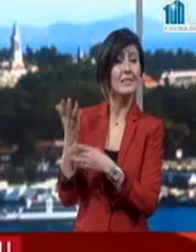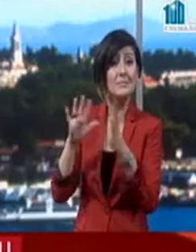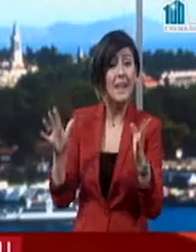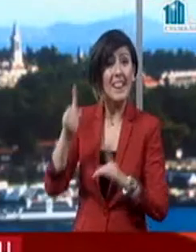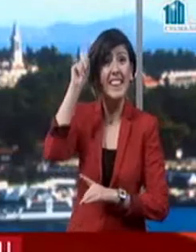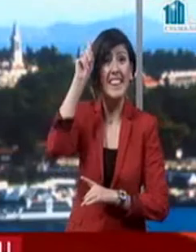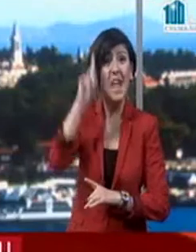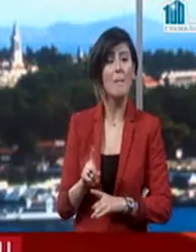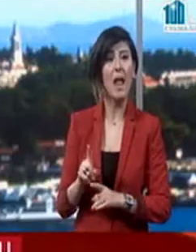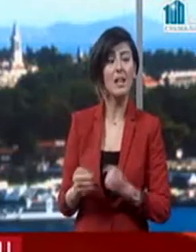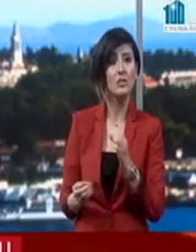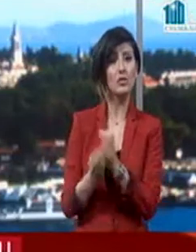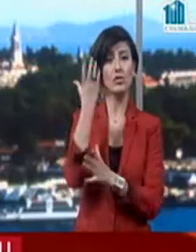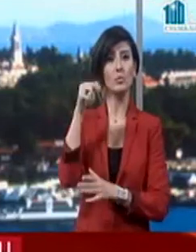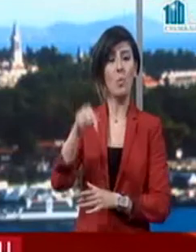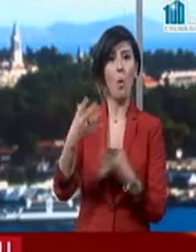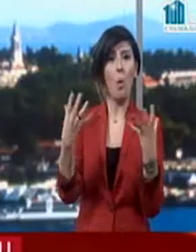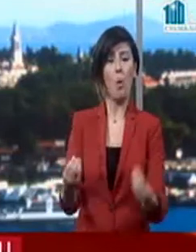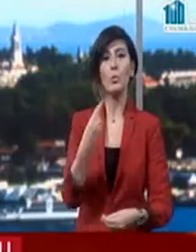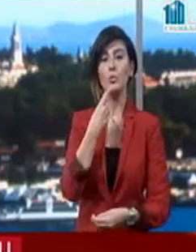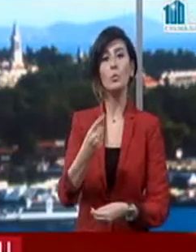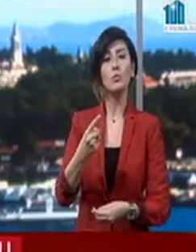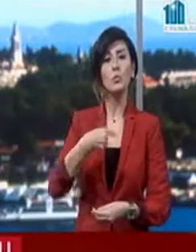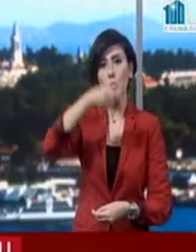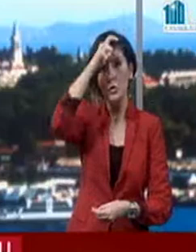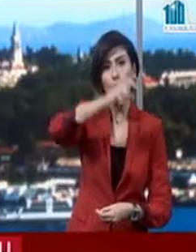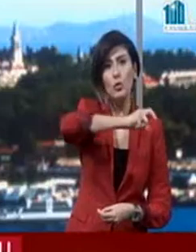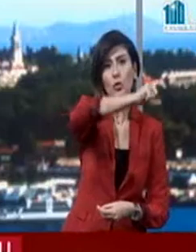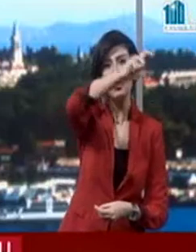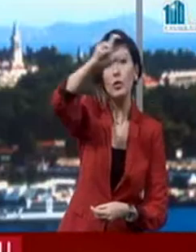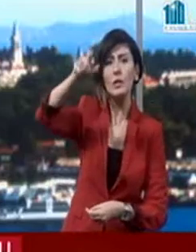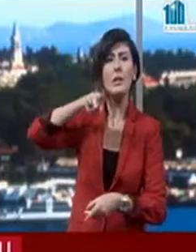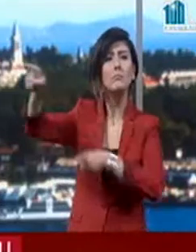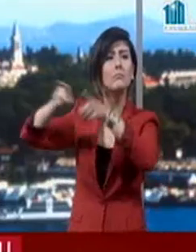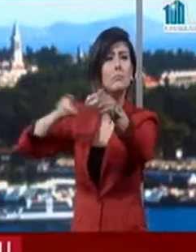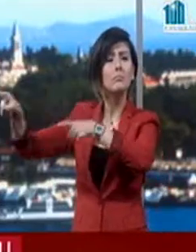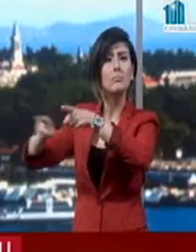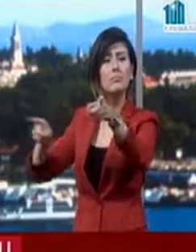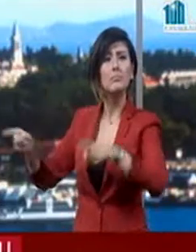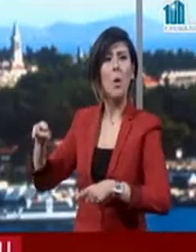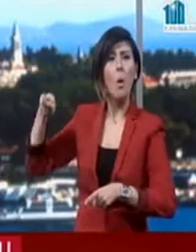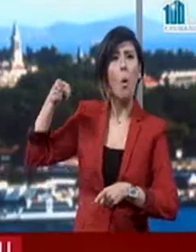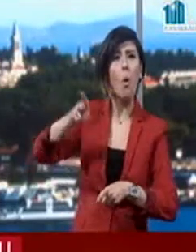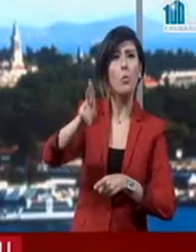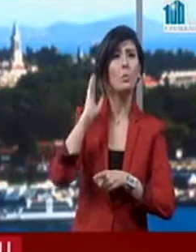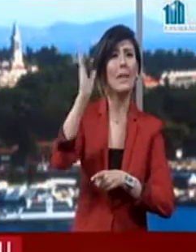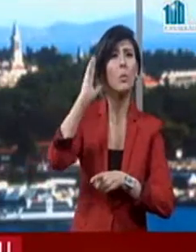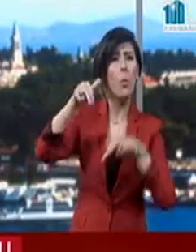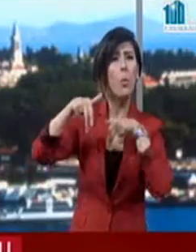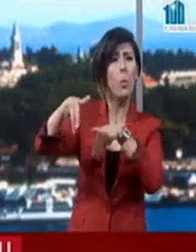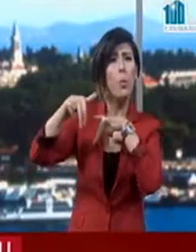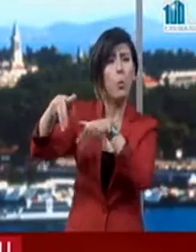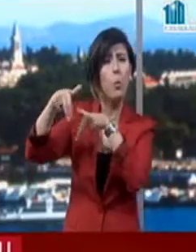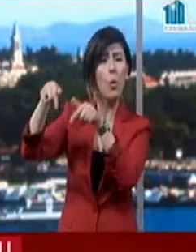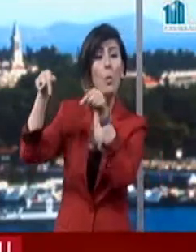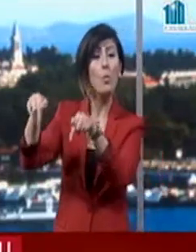de temel prensibini ortaya koydular. Yurdumuzun her bir köşesinden şehadete yürüyenler bundan